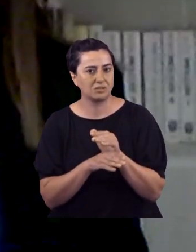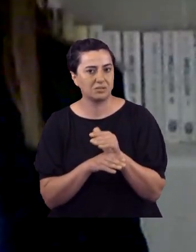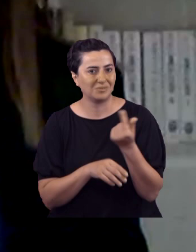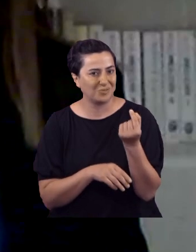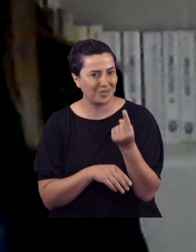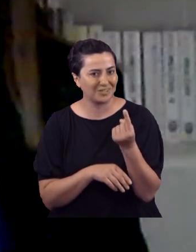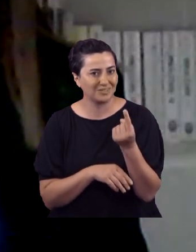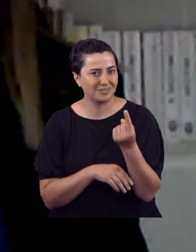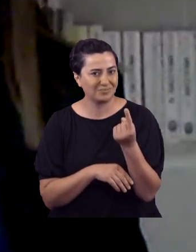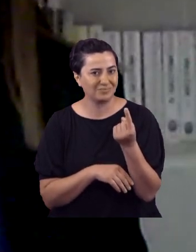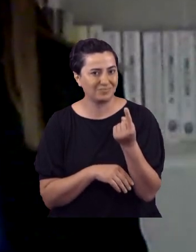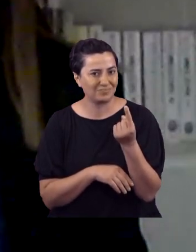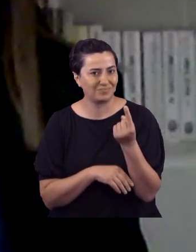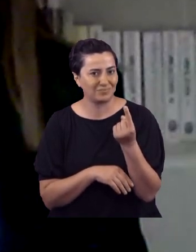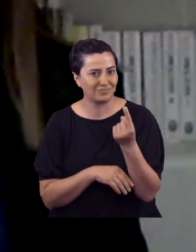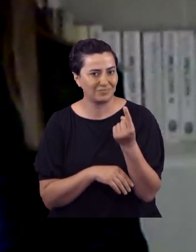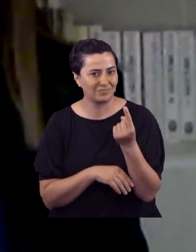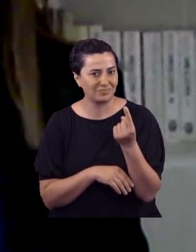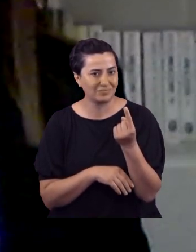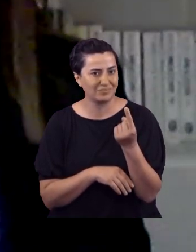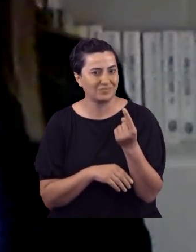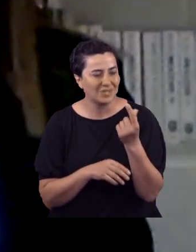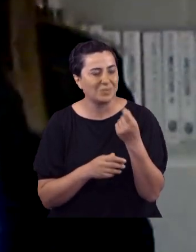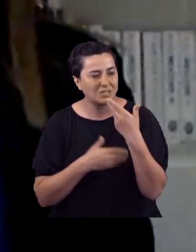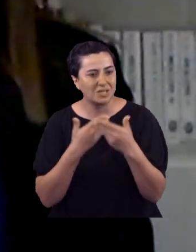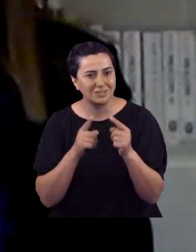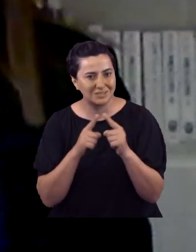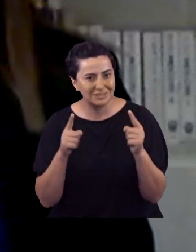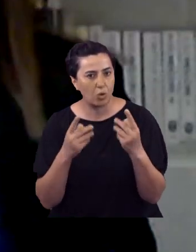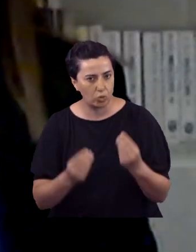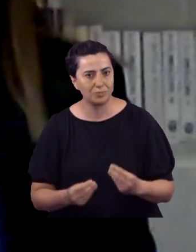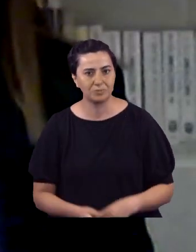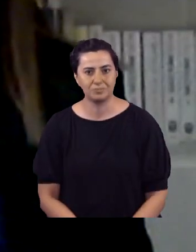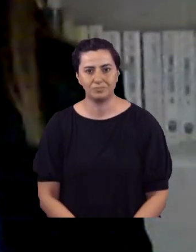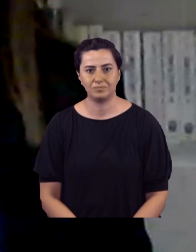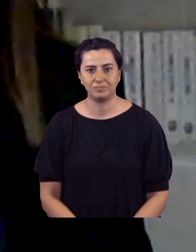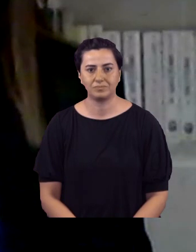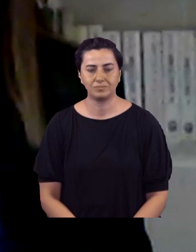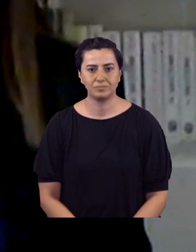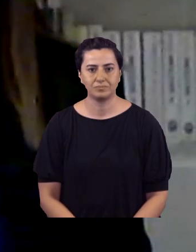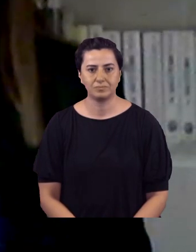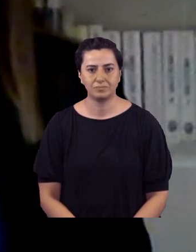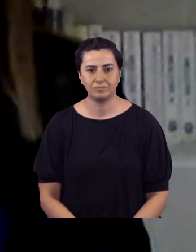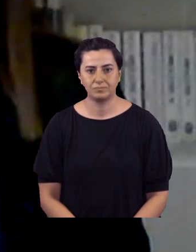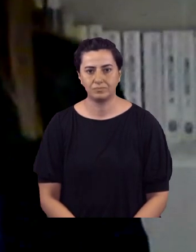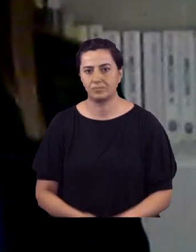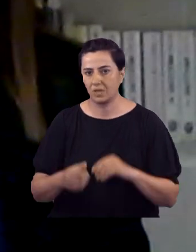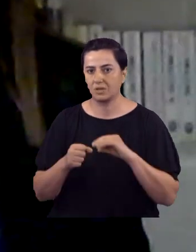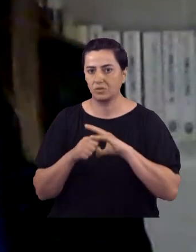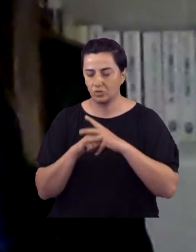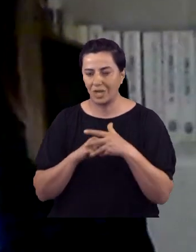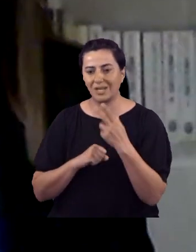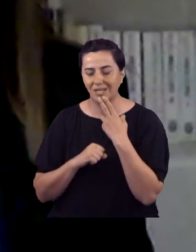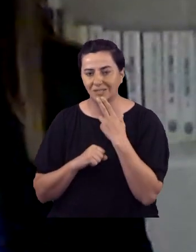kısa bir süreci anlatan bölümü dinleyebilir miyiz? Dünyada